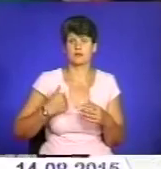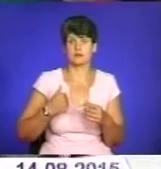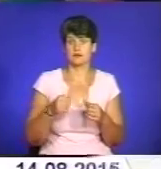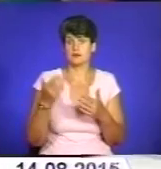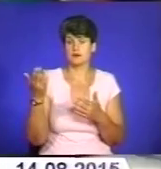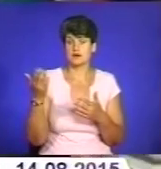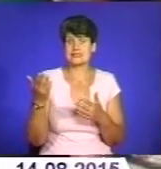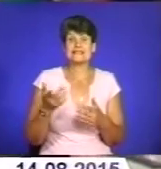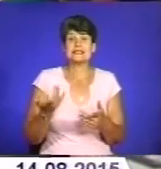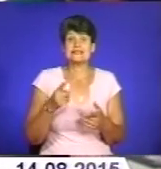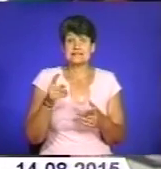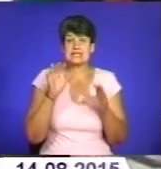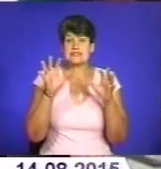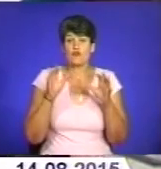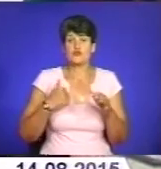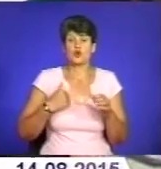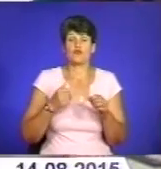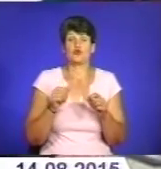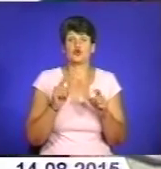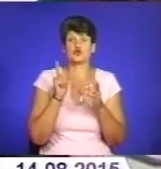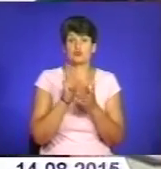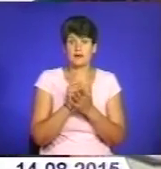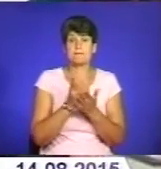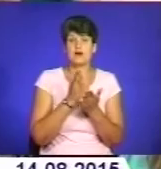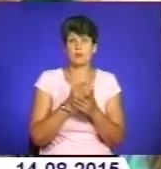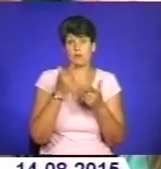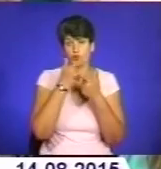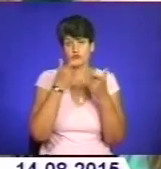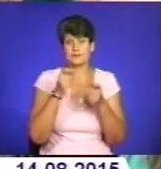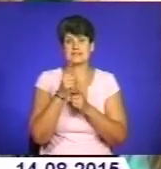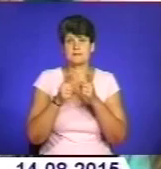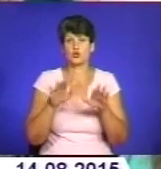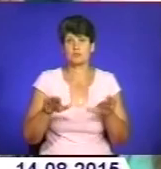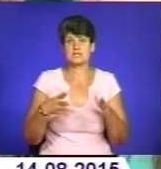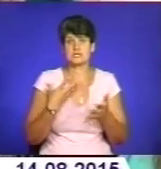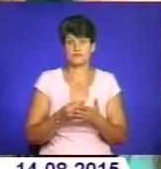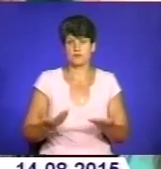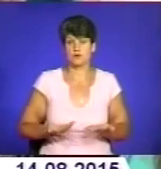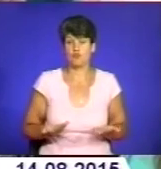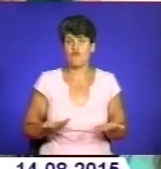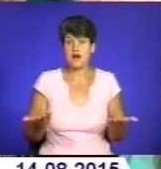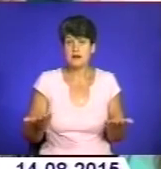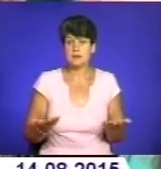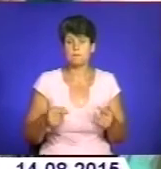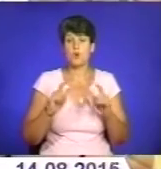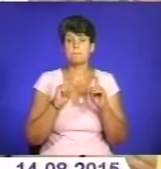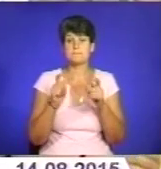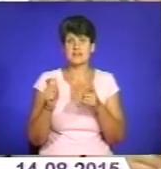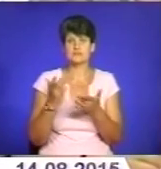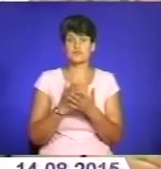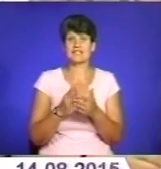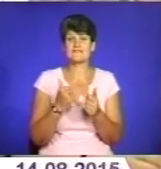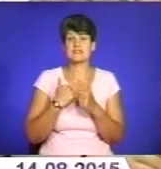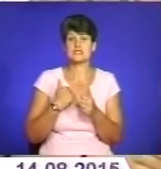За законом, військовозобов'язаний депутат Бенько мав би повідомити про зміну місця свого перебування, адже призов відбувається через